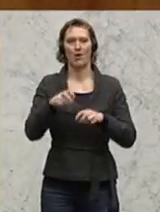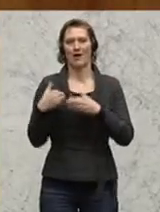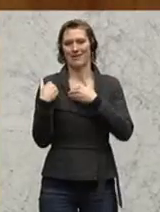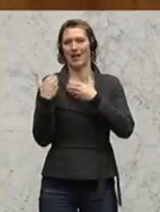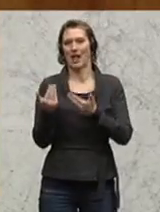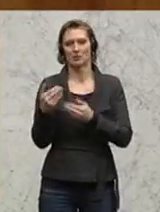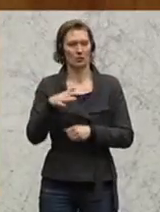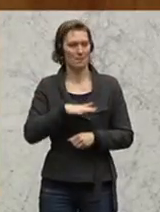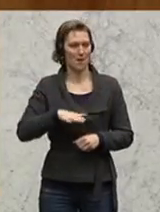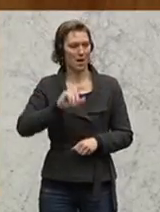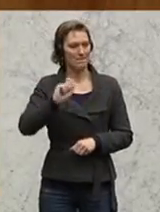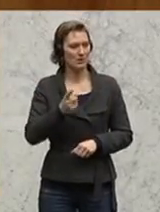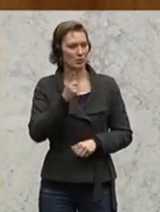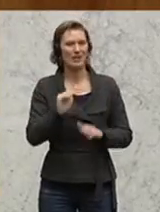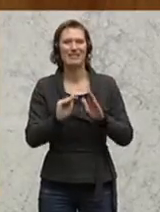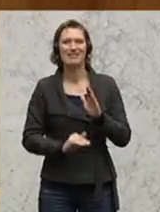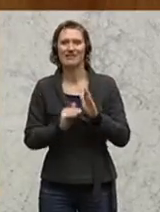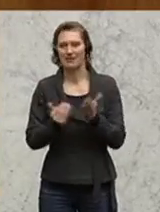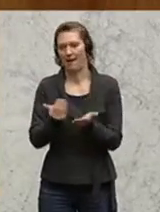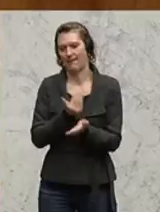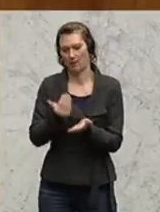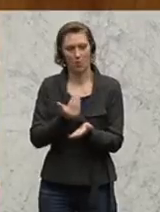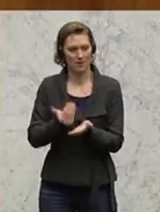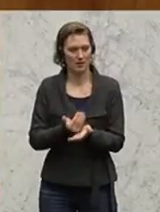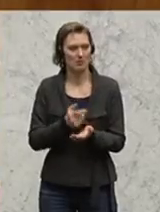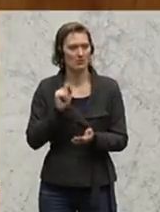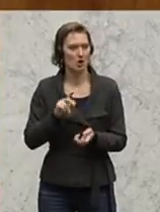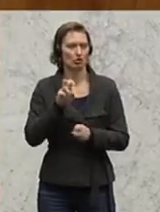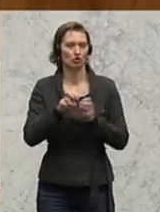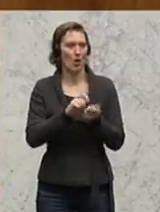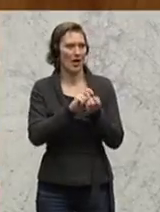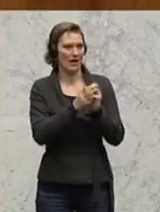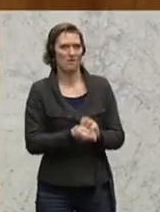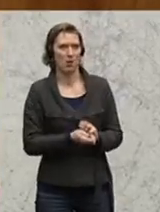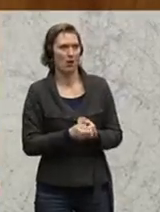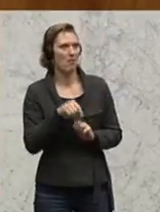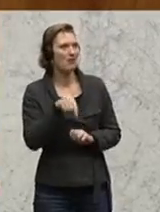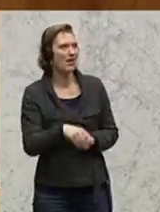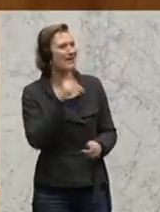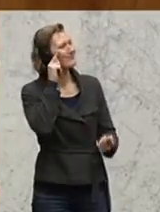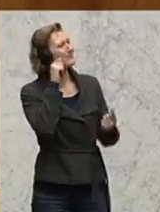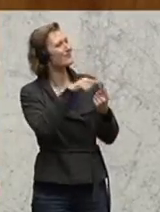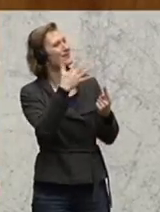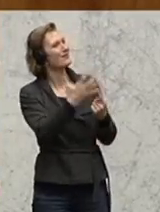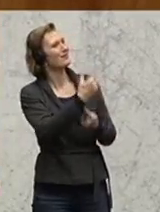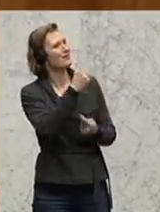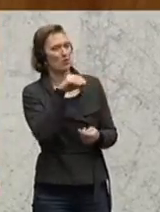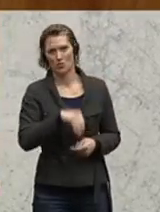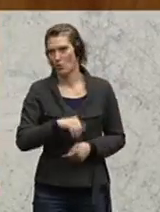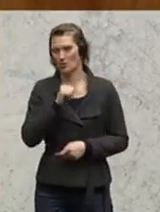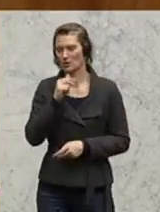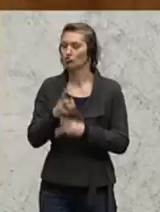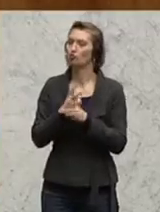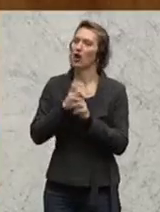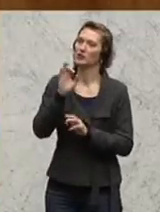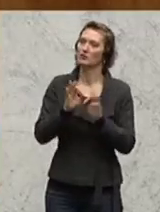Entlastung, insbesondere der niedrigeren Einkommen durch die Steuerreform. Aber wir sind noch lange nicht am Ziel. Die Staatsquote